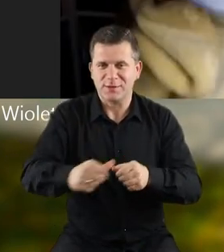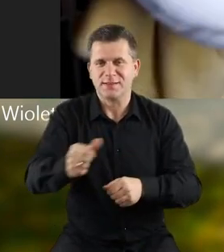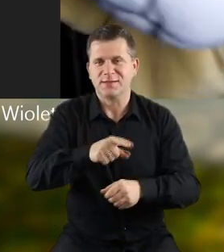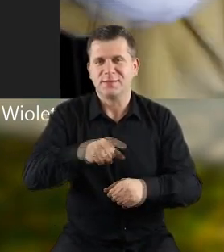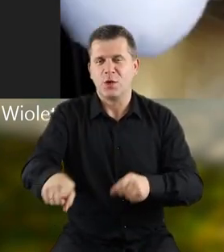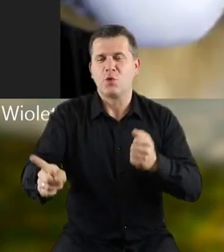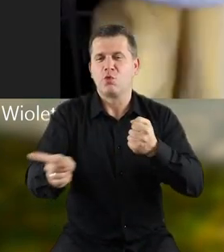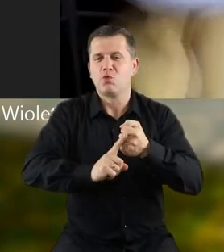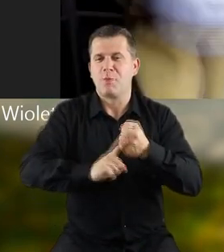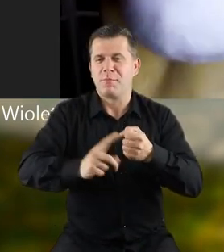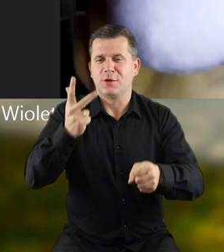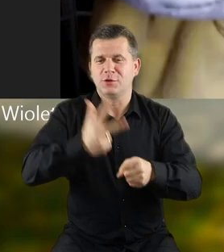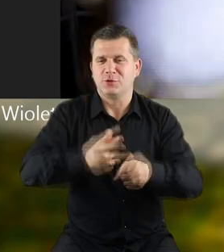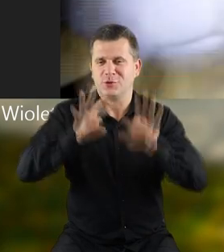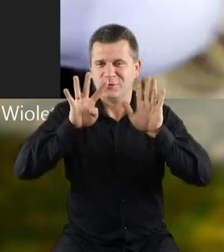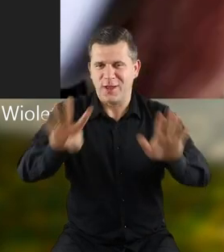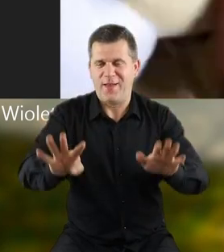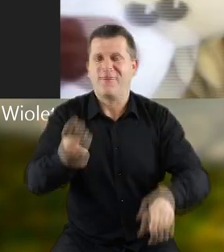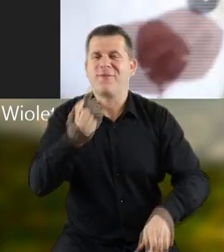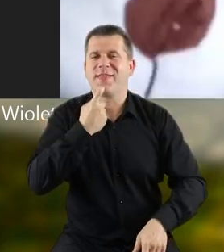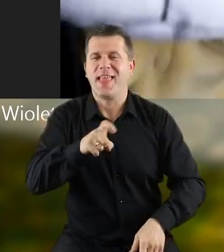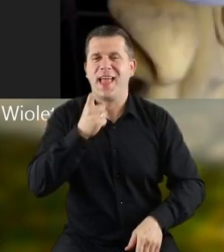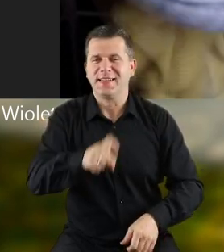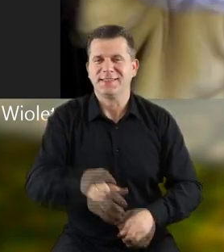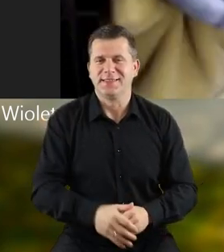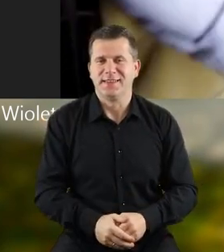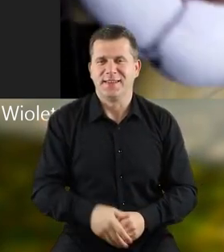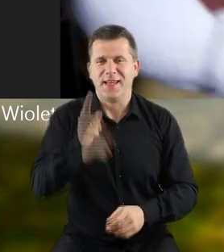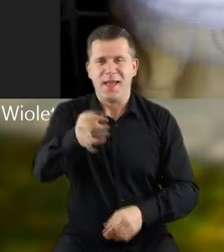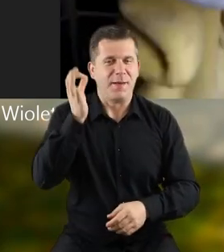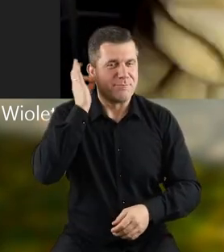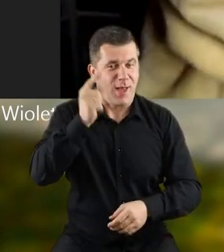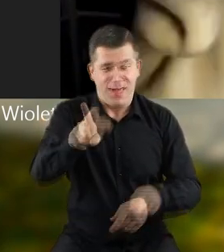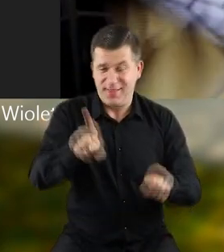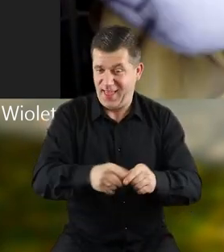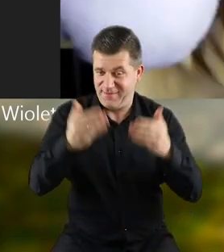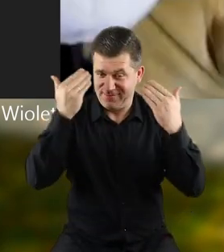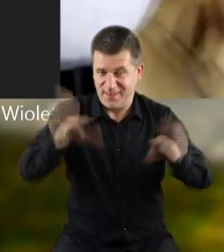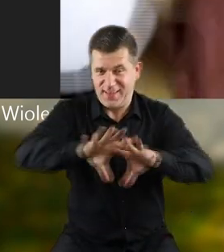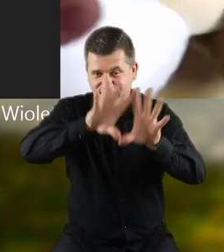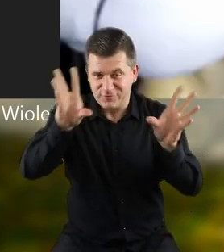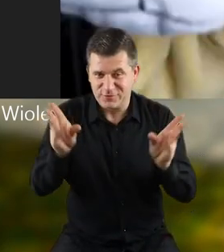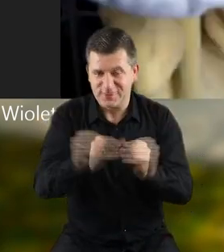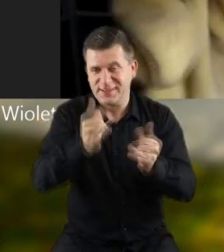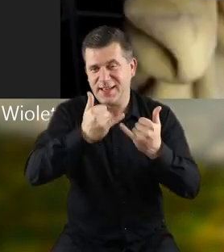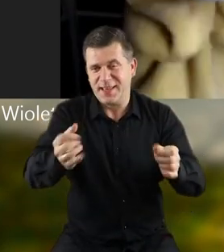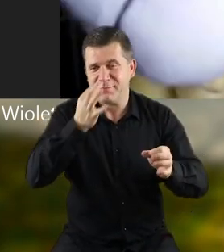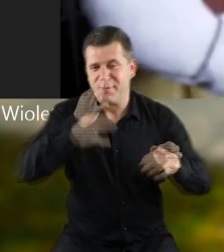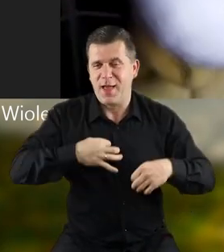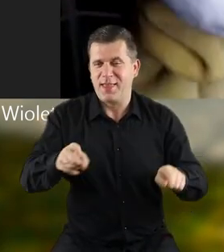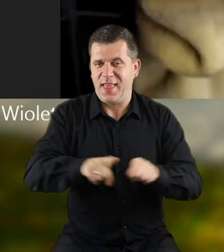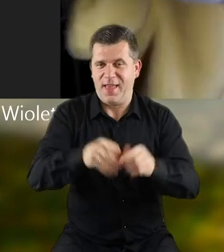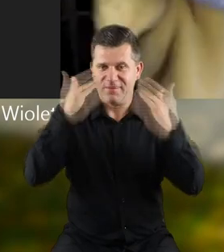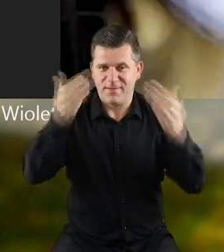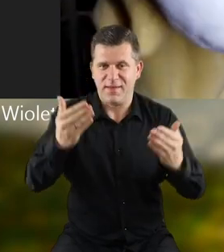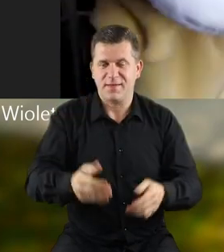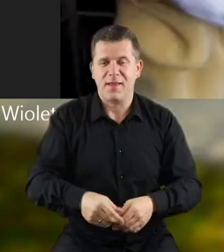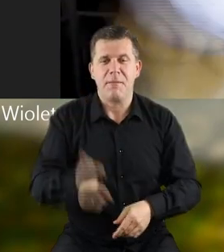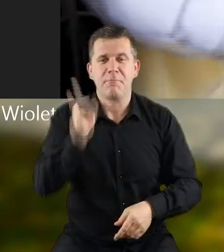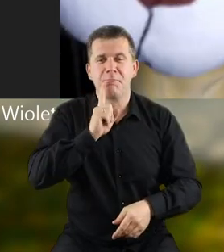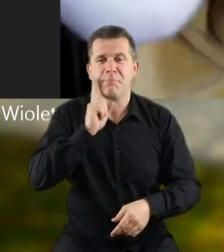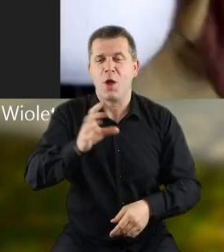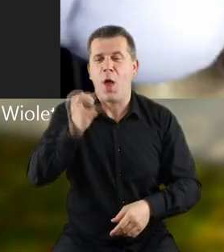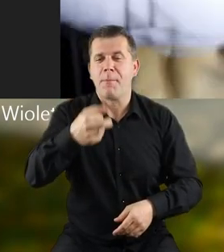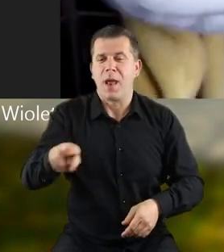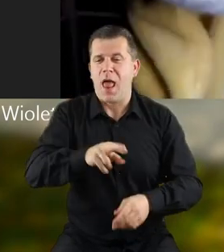Samorządowego nr 39 w Kielcach i panią też witam i wszystkie panie też witam i pana